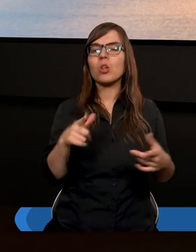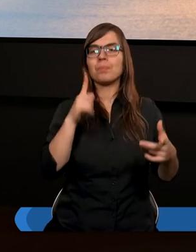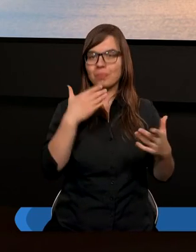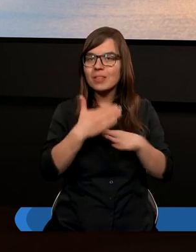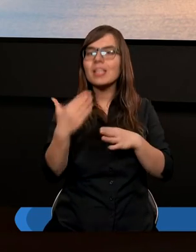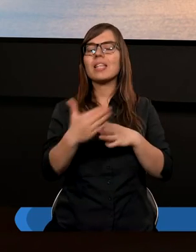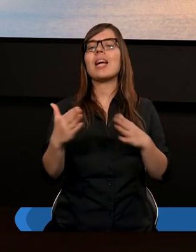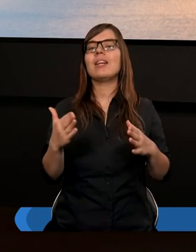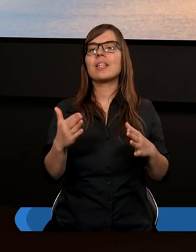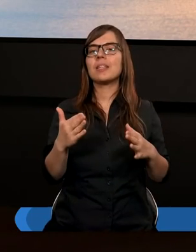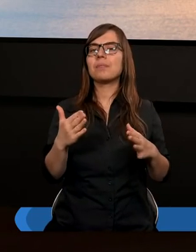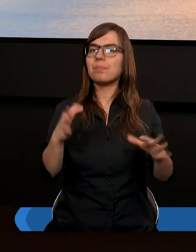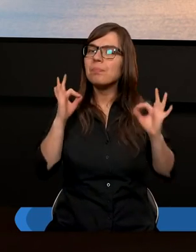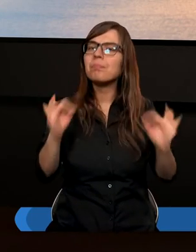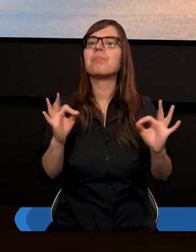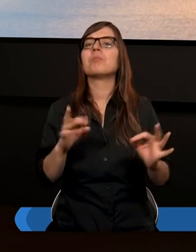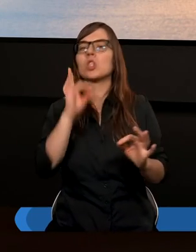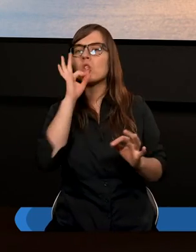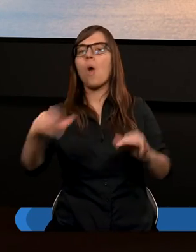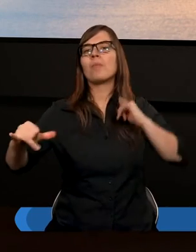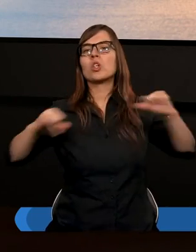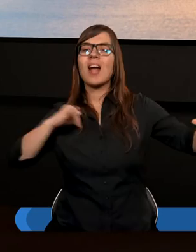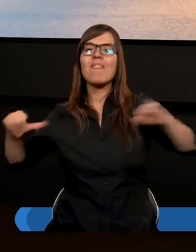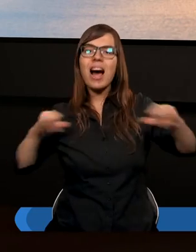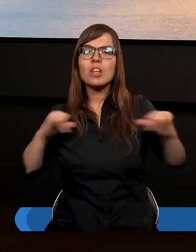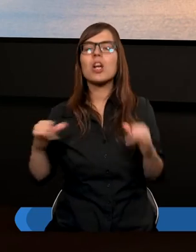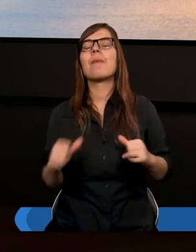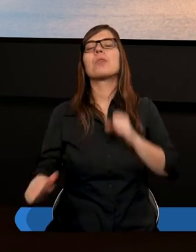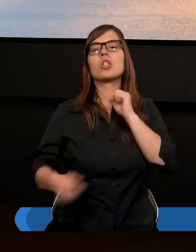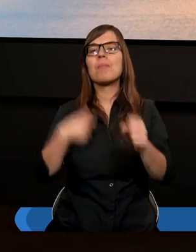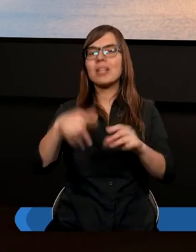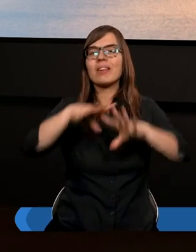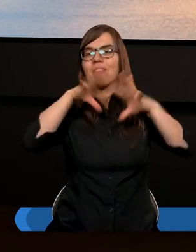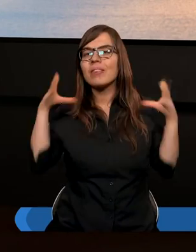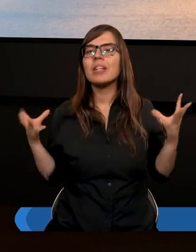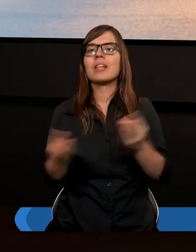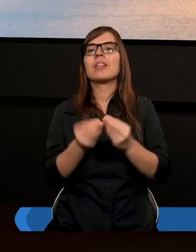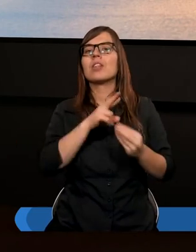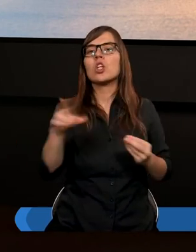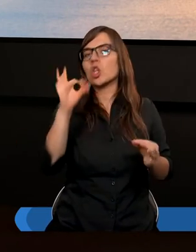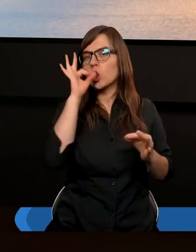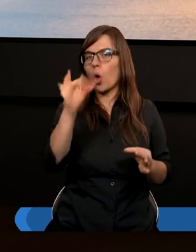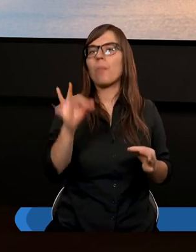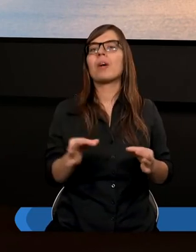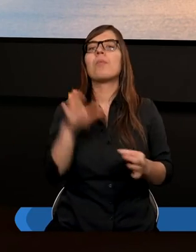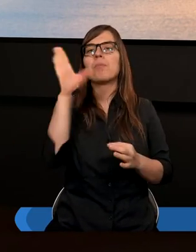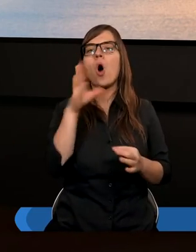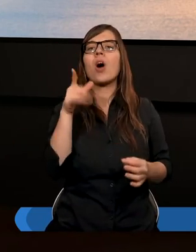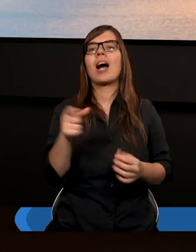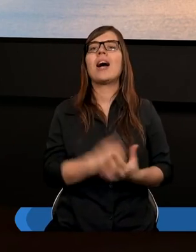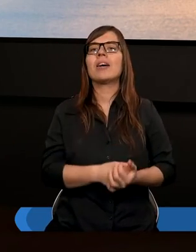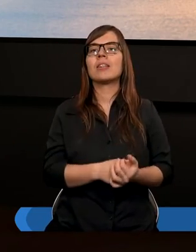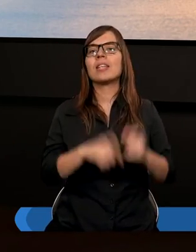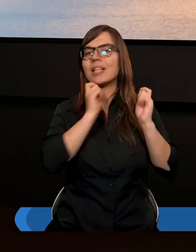byli dobrymi szafarzami tych wszystkich dóbr bogac